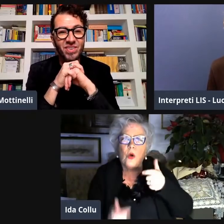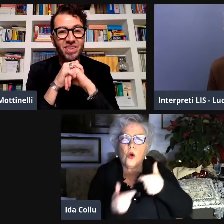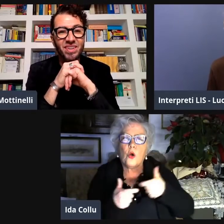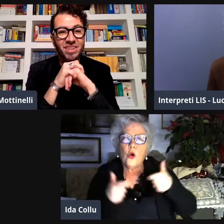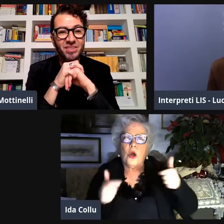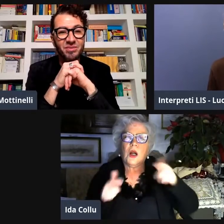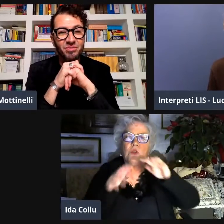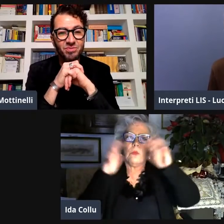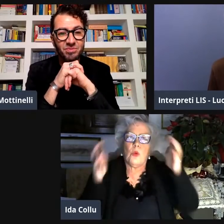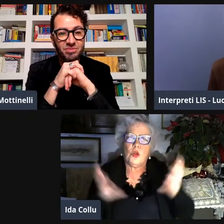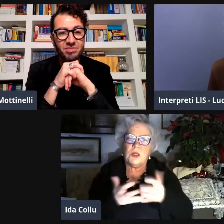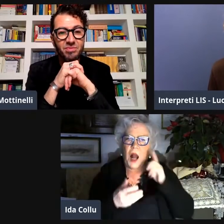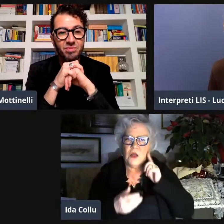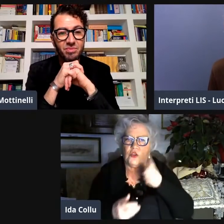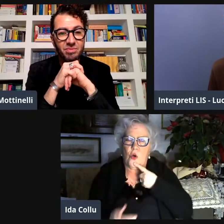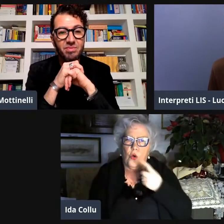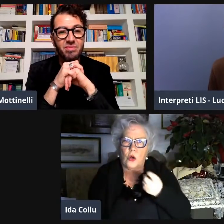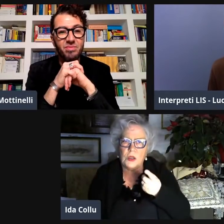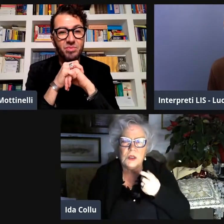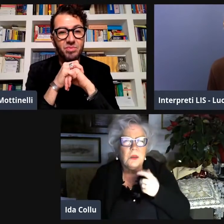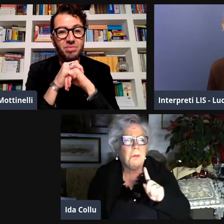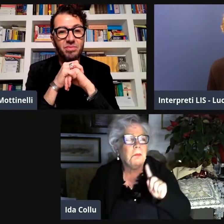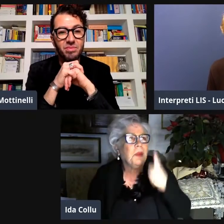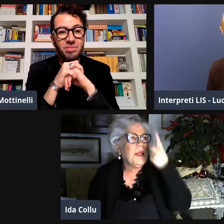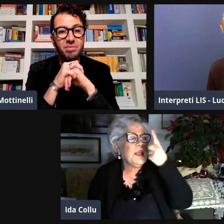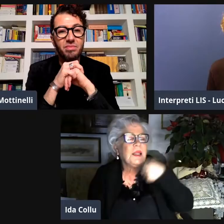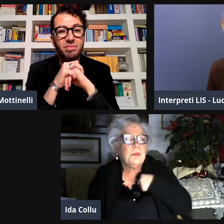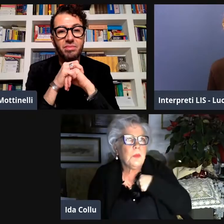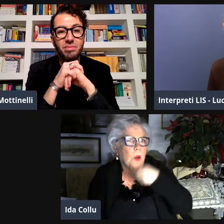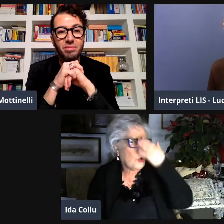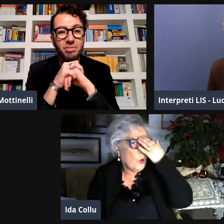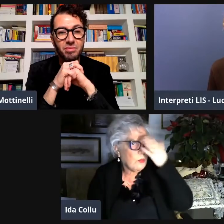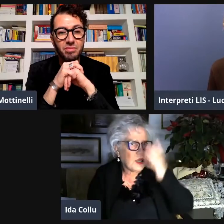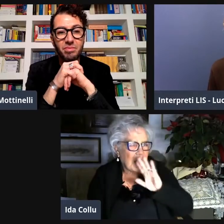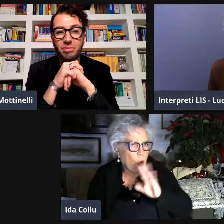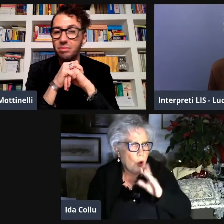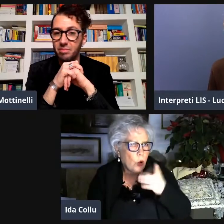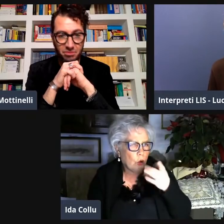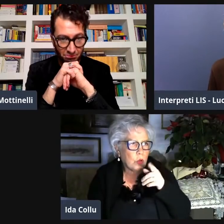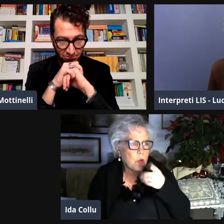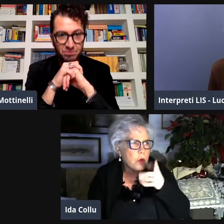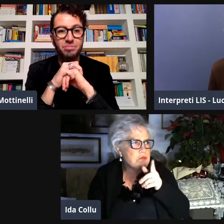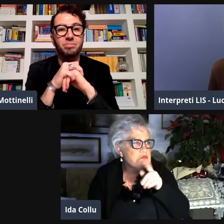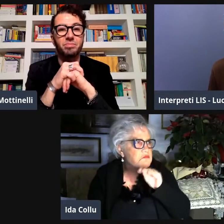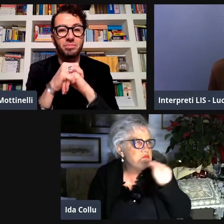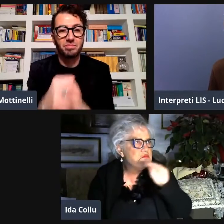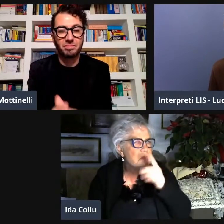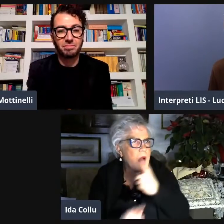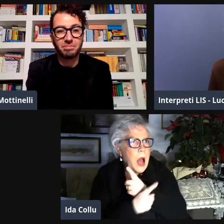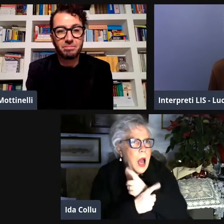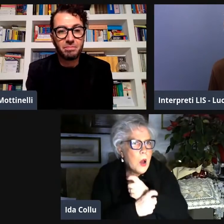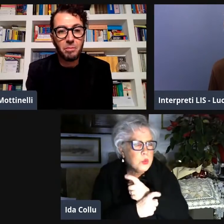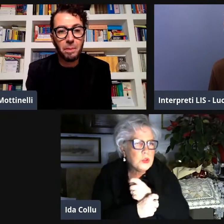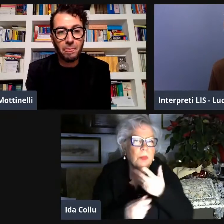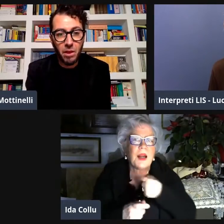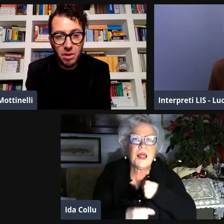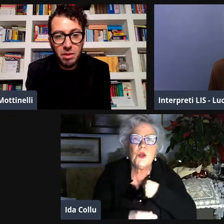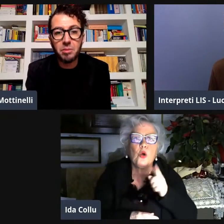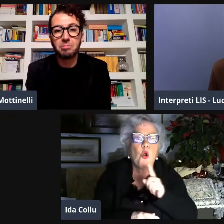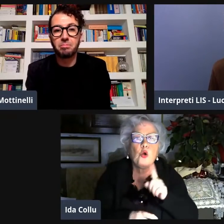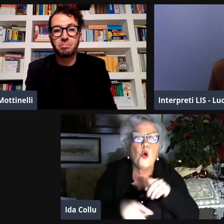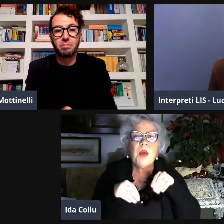Lisa io l'ho conosciuta al convegno mondiale dei sordi la prima volta non mi